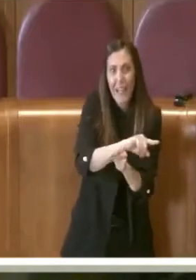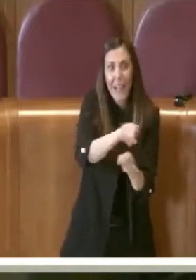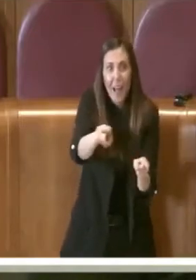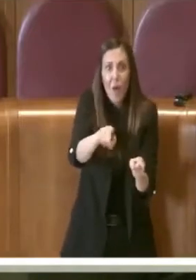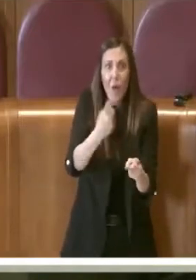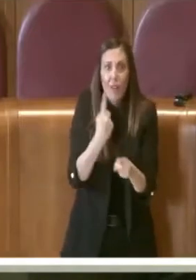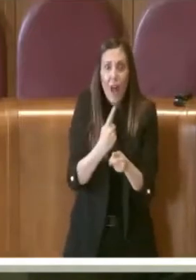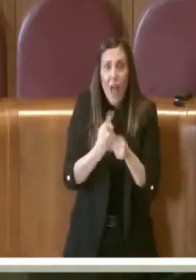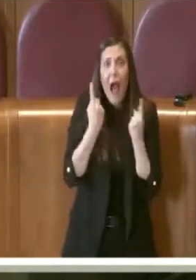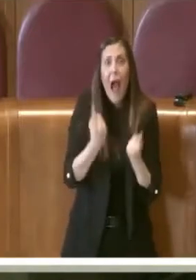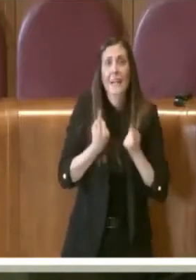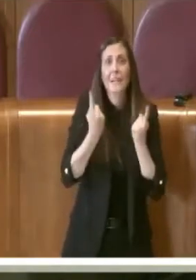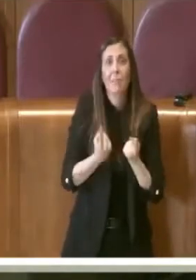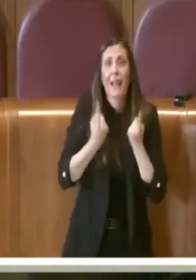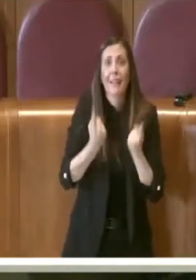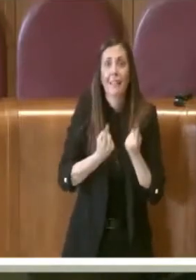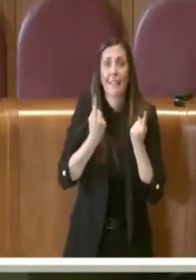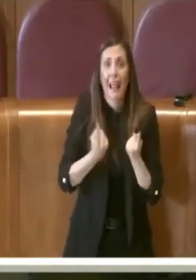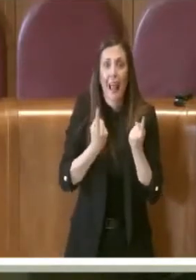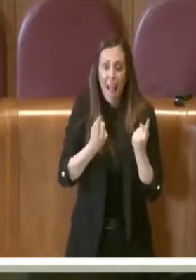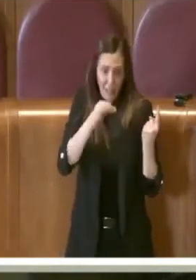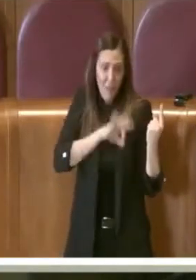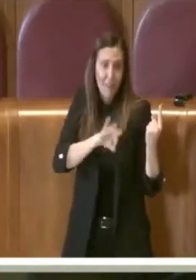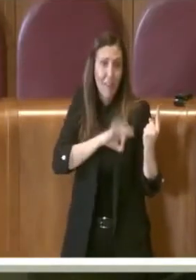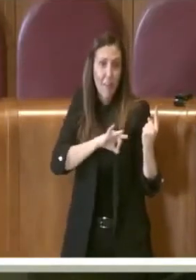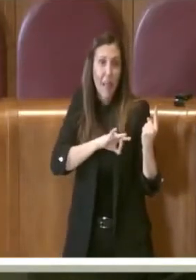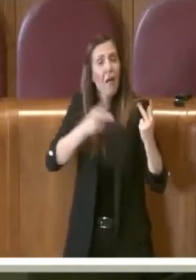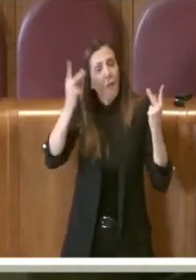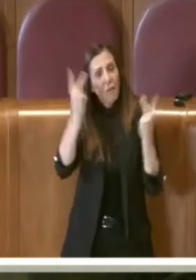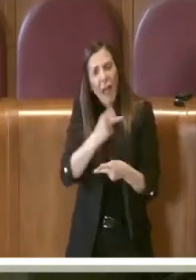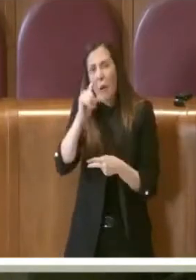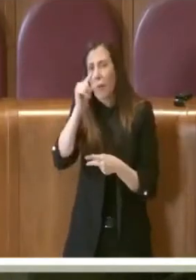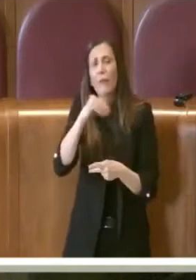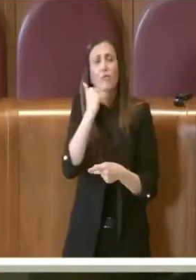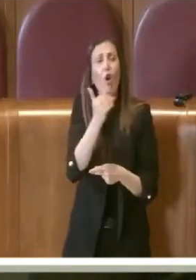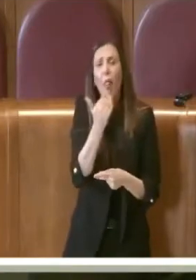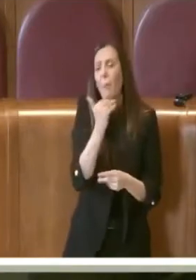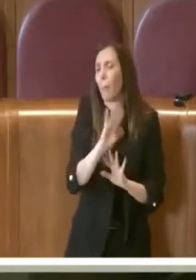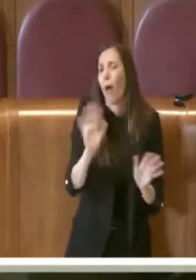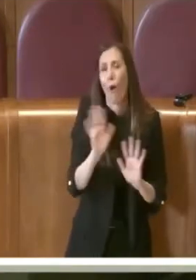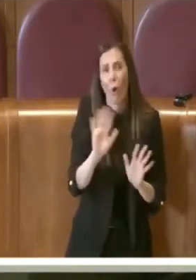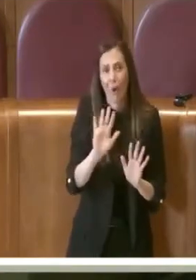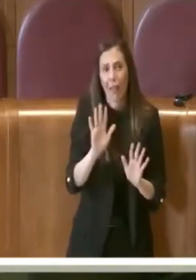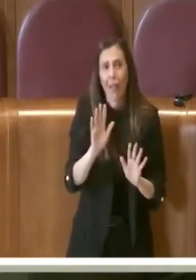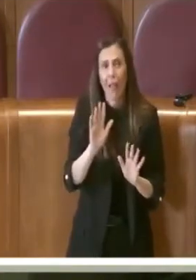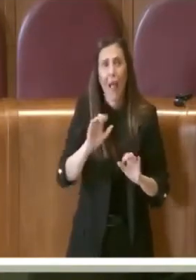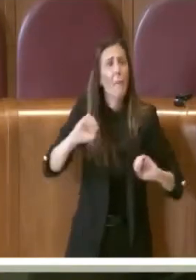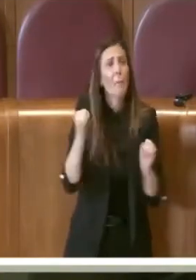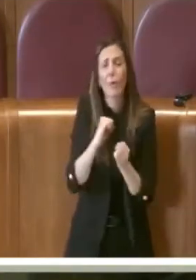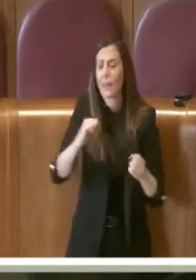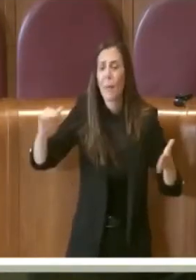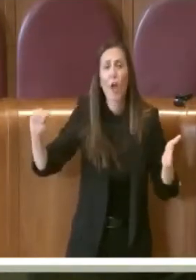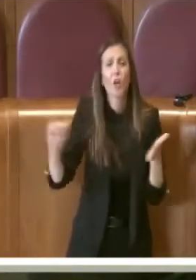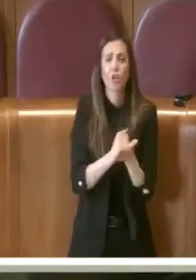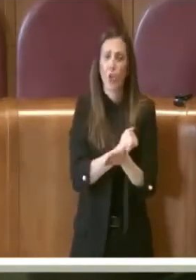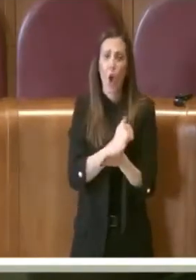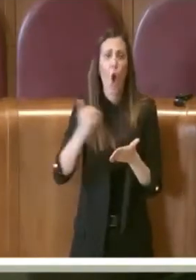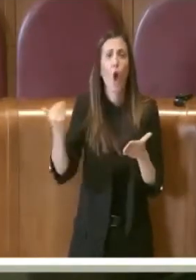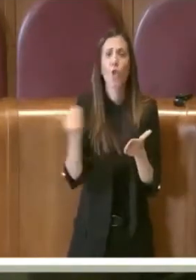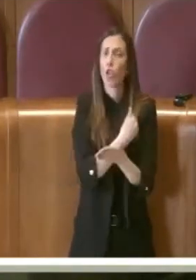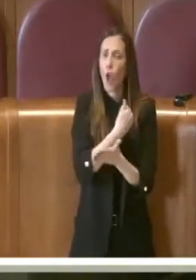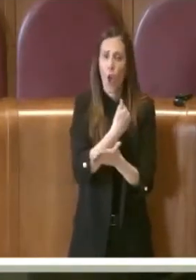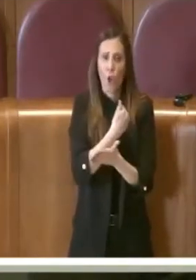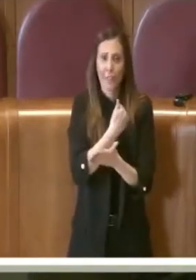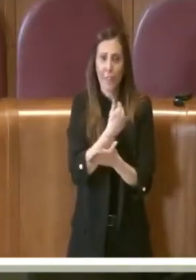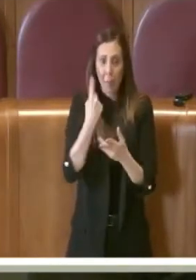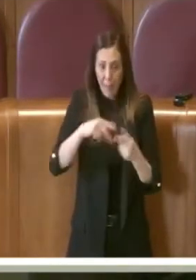retribuzioni anche relativamente basse e a cui non possiamo togliere quello che serve loro per vivere perché